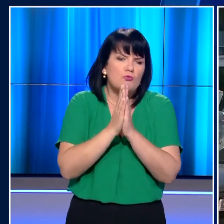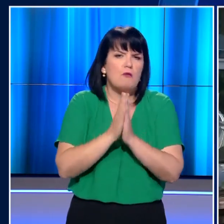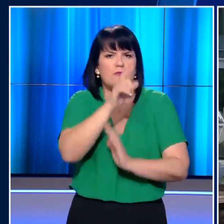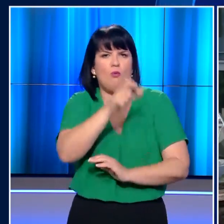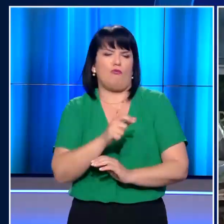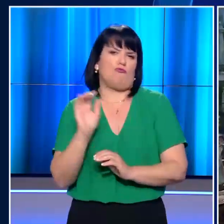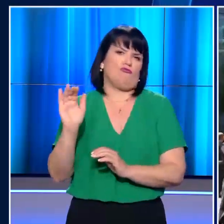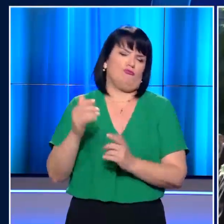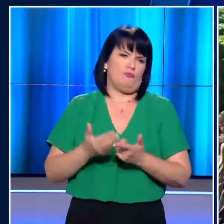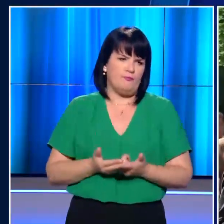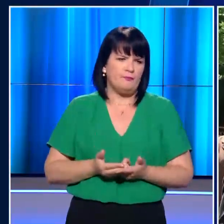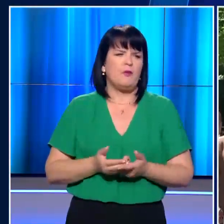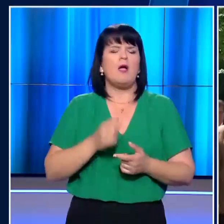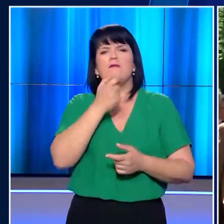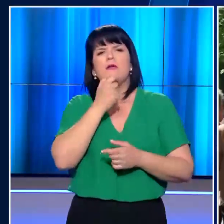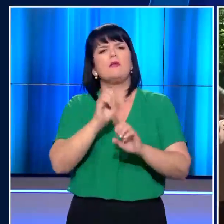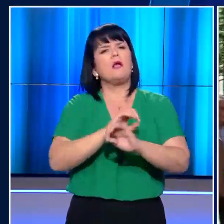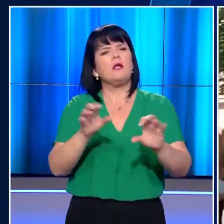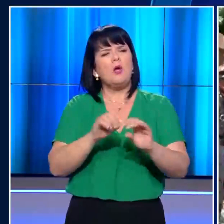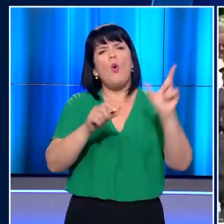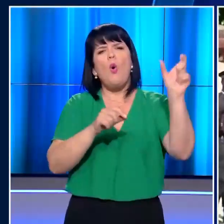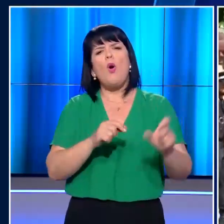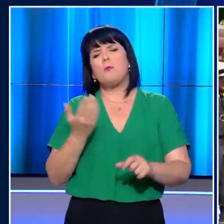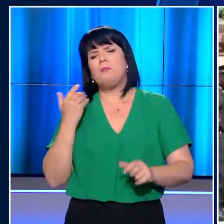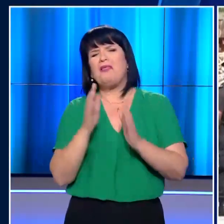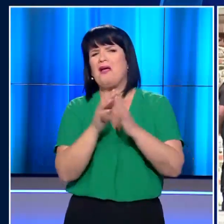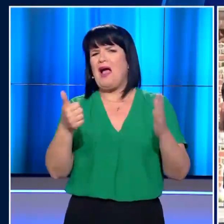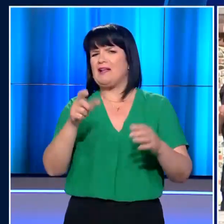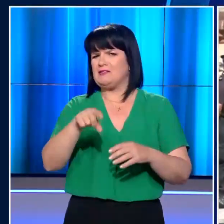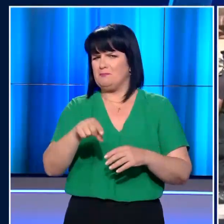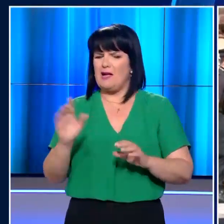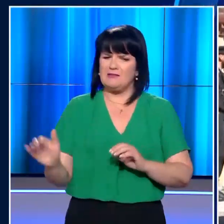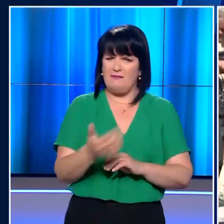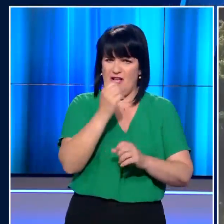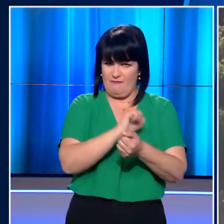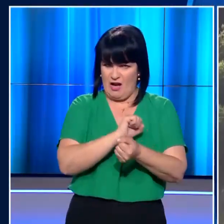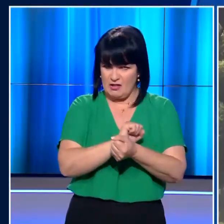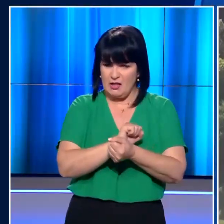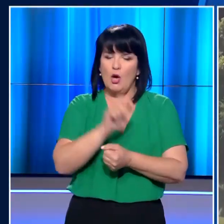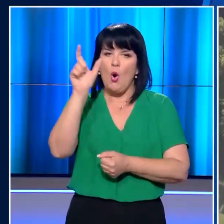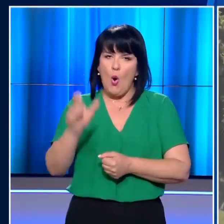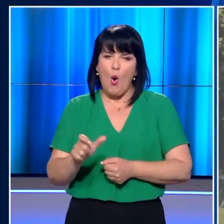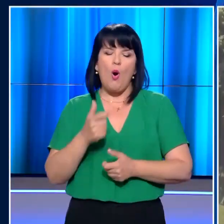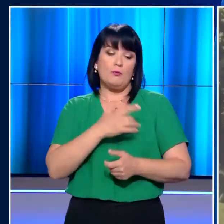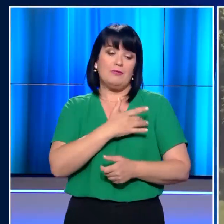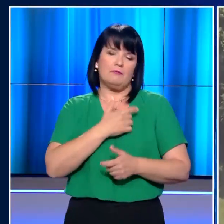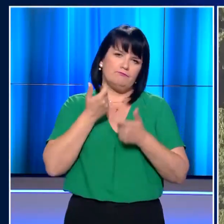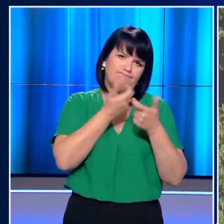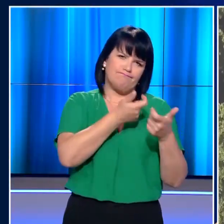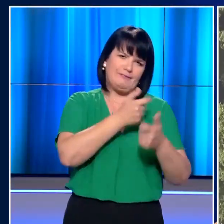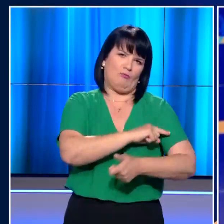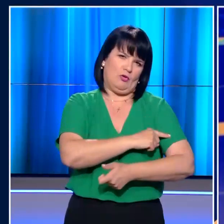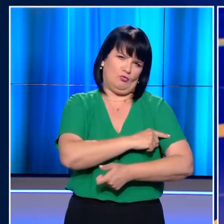Τα Βρετανικά μέσα αναφέρουν ότι ο Σανταλάχ είχε αποφυλακιστεί μόλις 16 ημέρες πριν από την επίθεση και ότι βρισκόταν υπό ψυχιατρική παρακολούθηση.